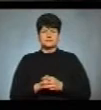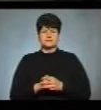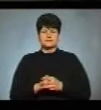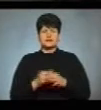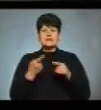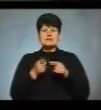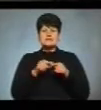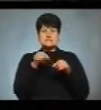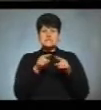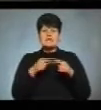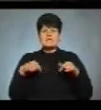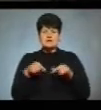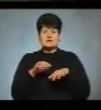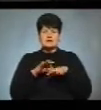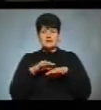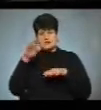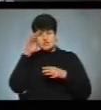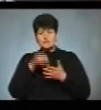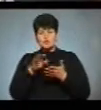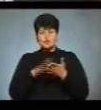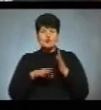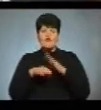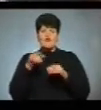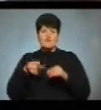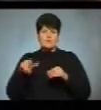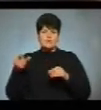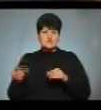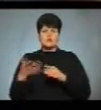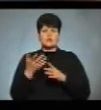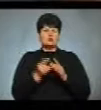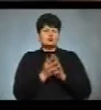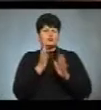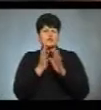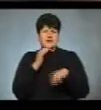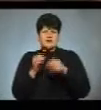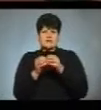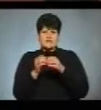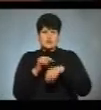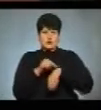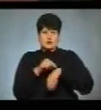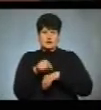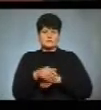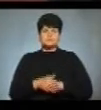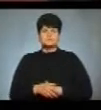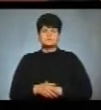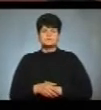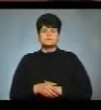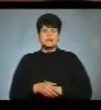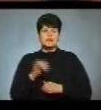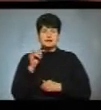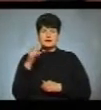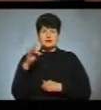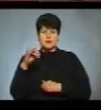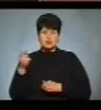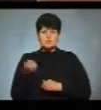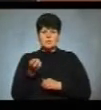Це відділ ведення державного реєстру виборців у міськраді Тернополя. Така черга тут у 10-й годині. Ірина Дригуш